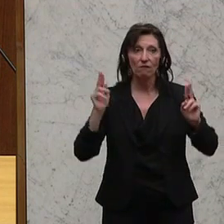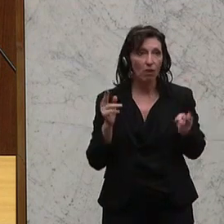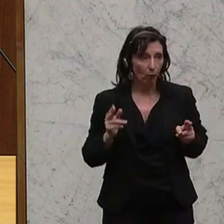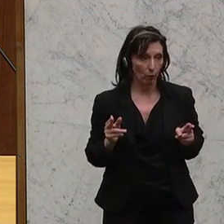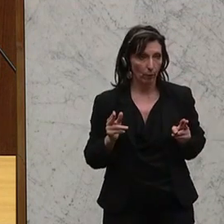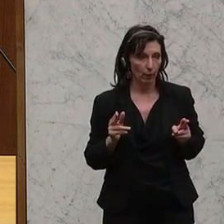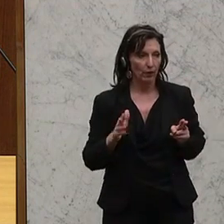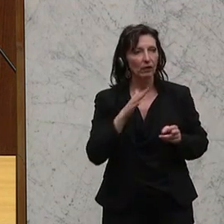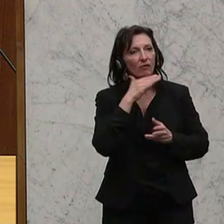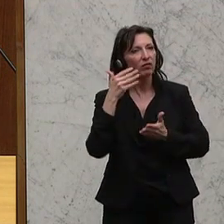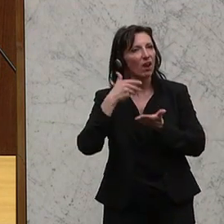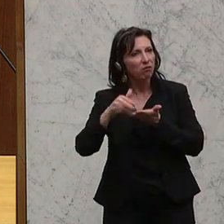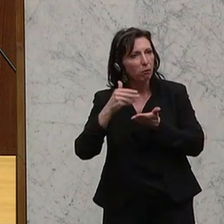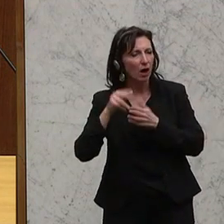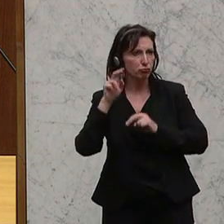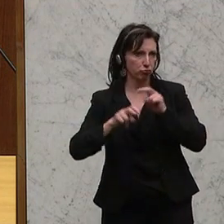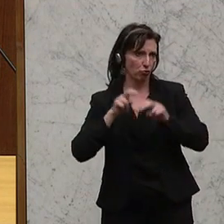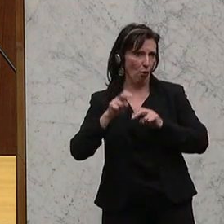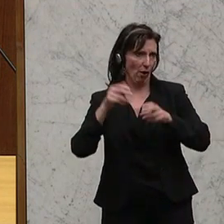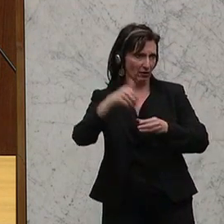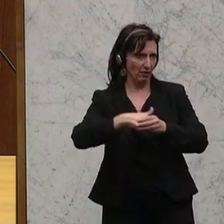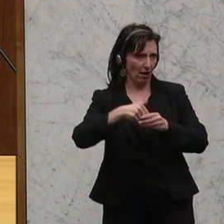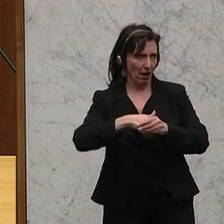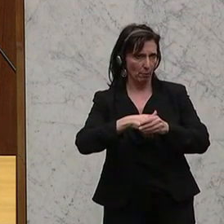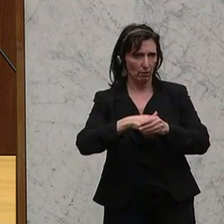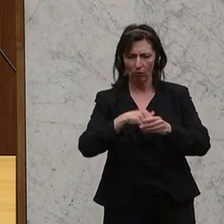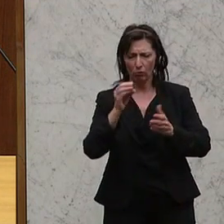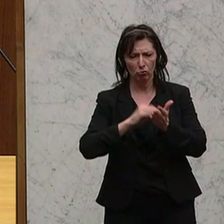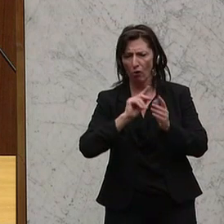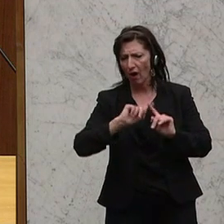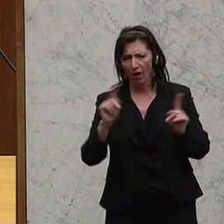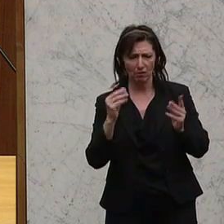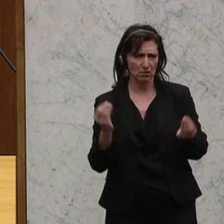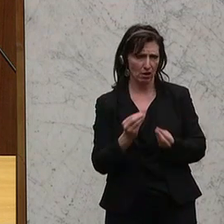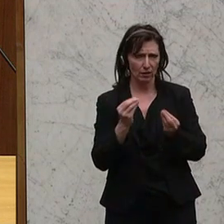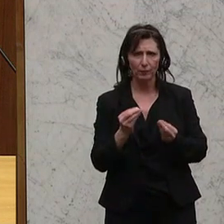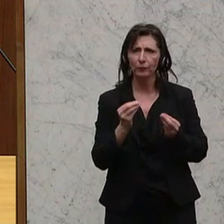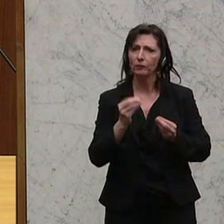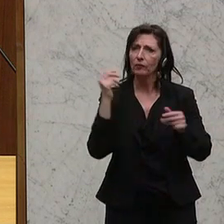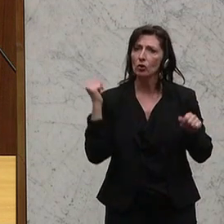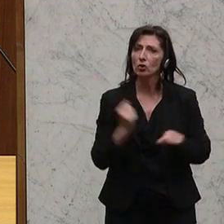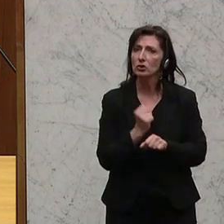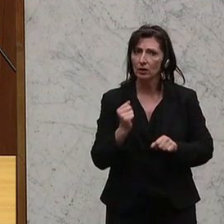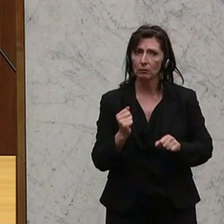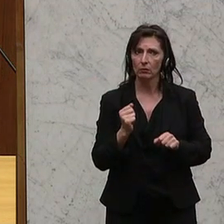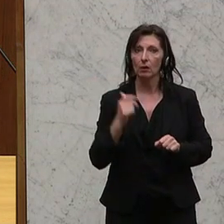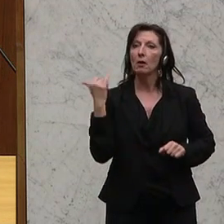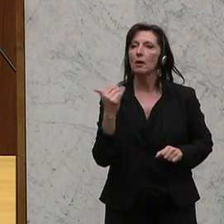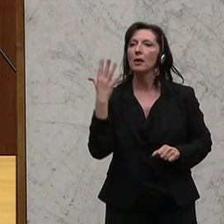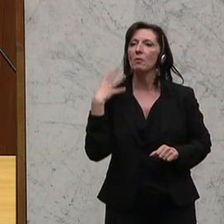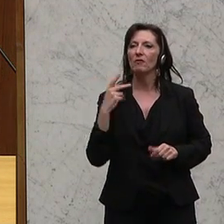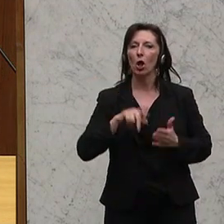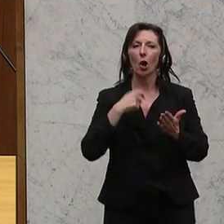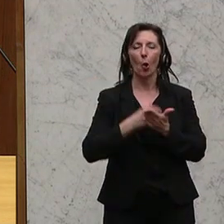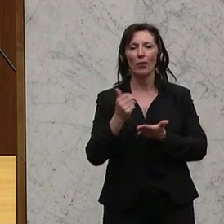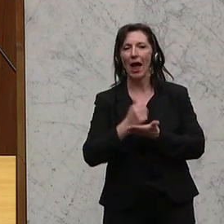hoher Anteil an Verbrauchsteuern drinnen liegt, im ganzen System, etc., etc. Und das, obwohl, das wird ja immer eingeworfen bei der